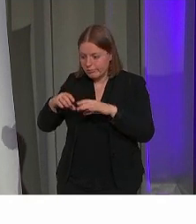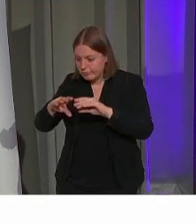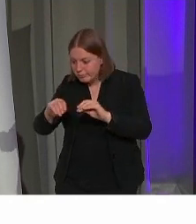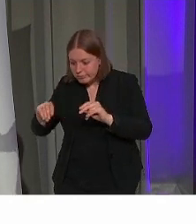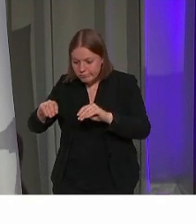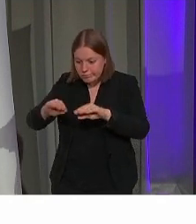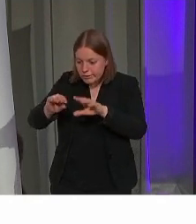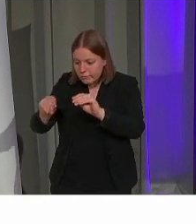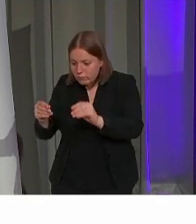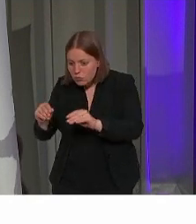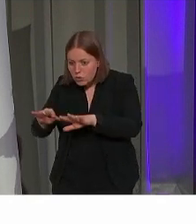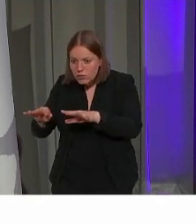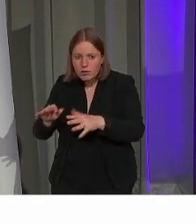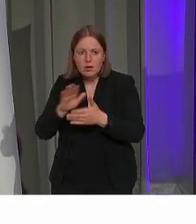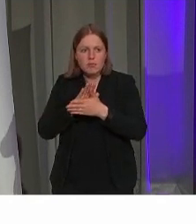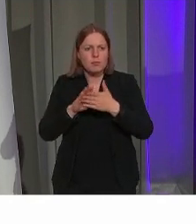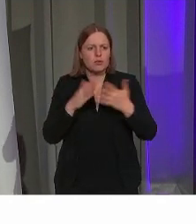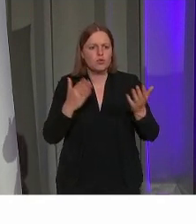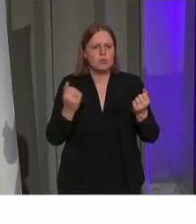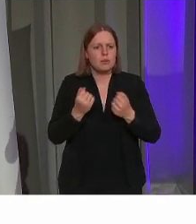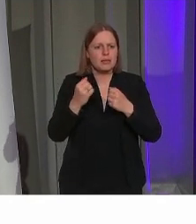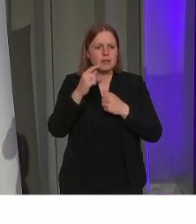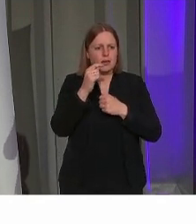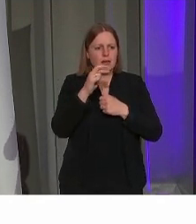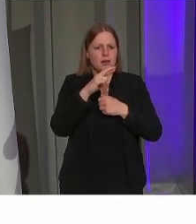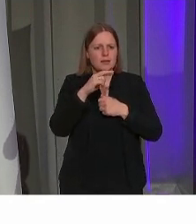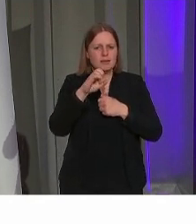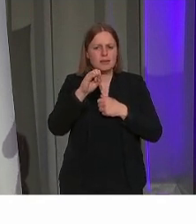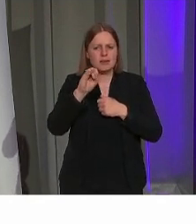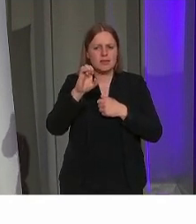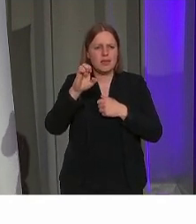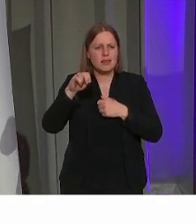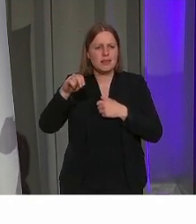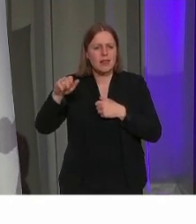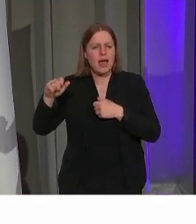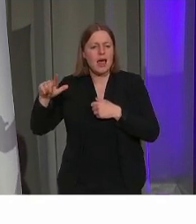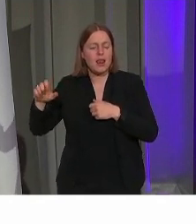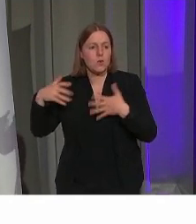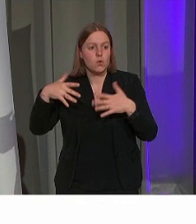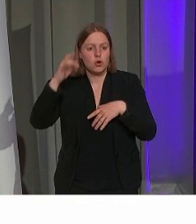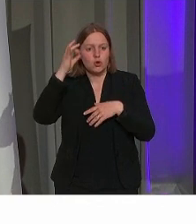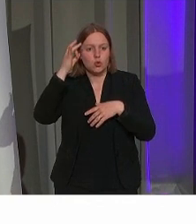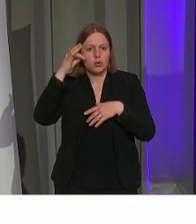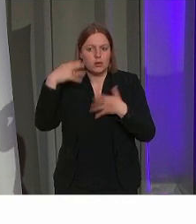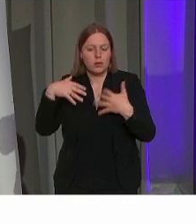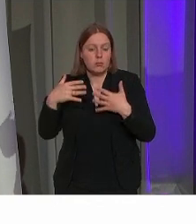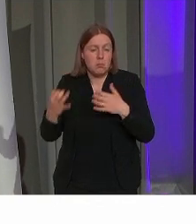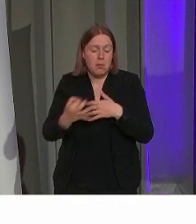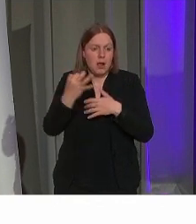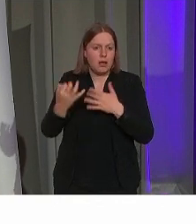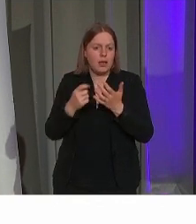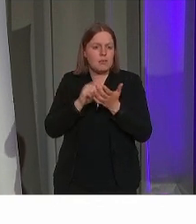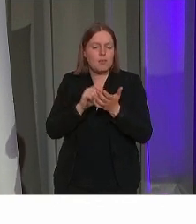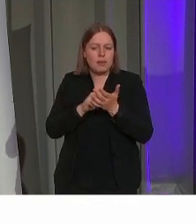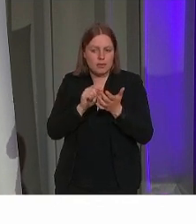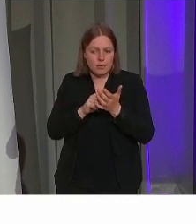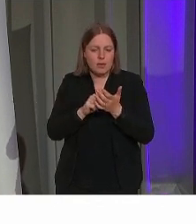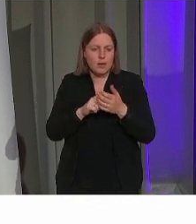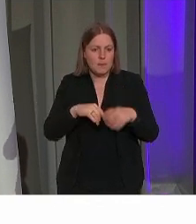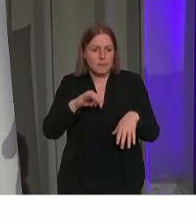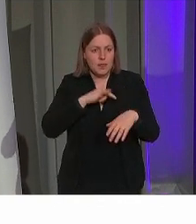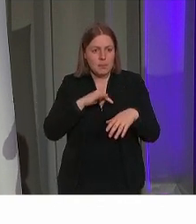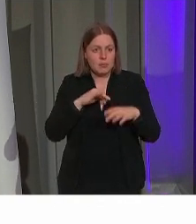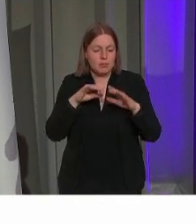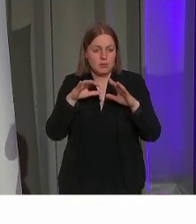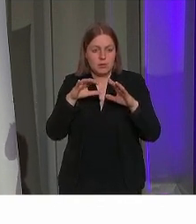De triënale is bezig in onze stad. Dat is een cultureel hoogtepunt. Daar hebben verschillende